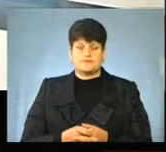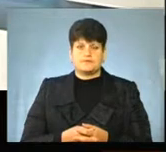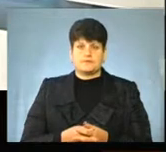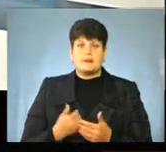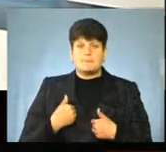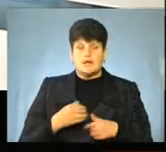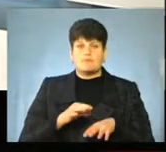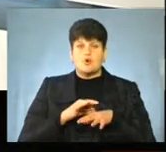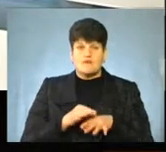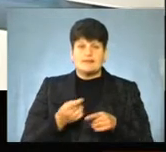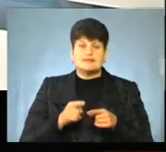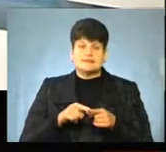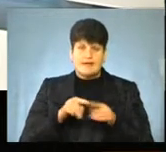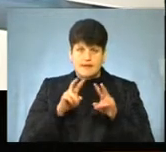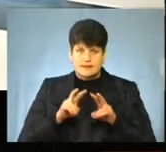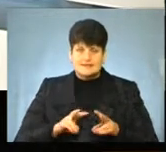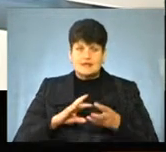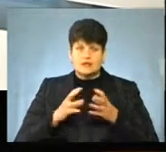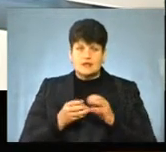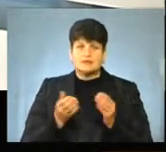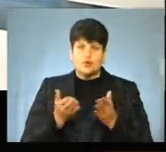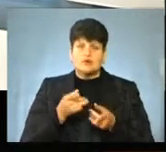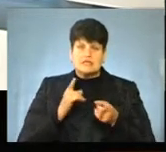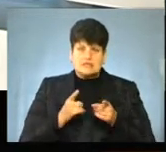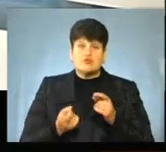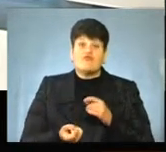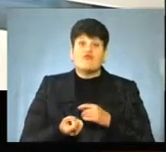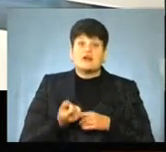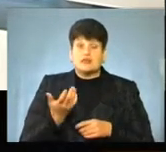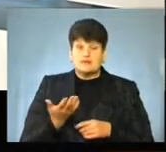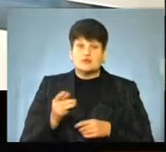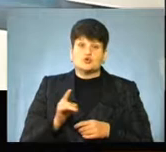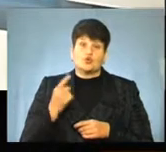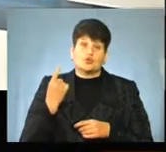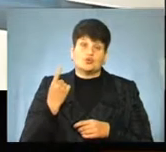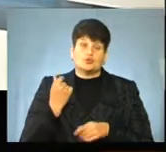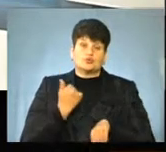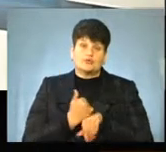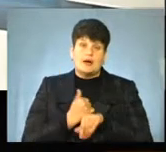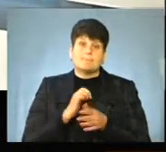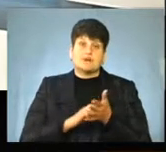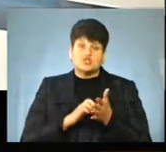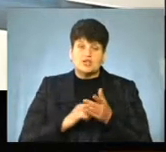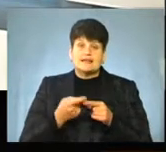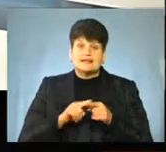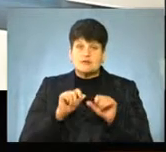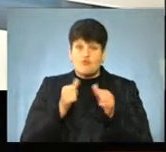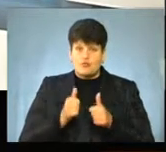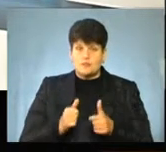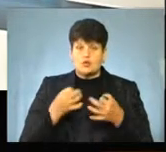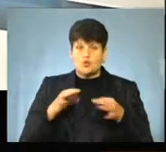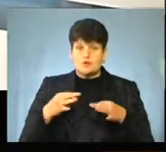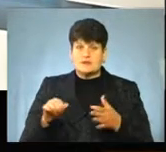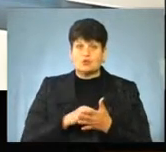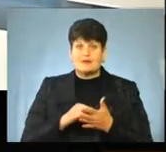Ми провели такий аналіз, за результатами якого дійсно виявилося, що одні з основних причин – це є оформлення дозвільних